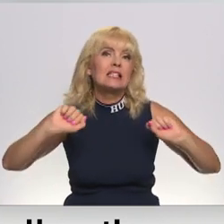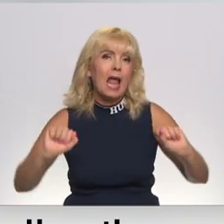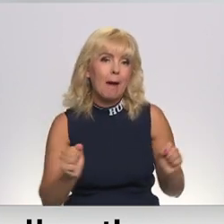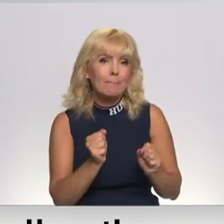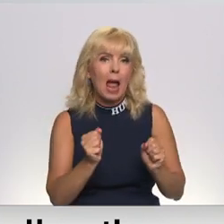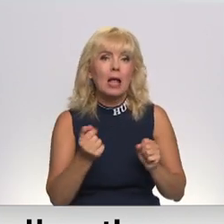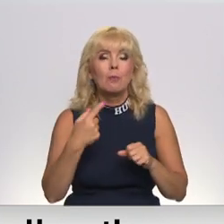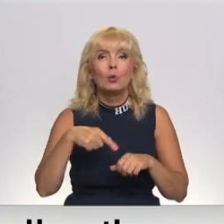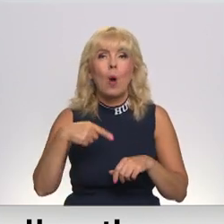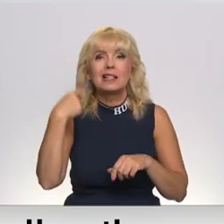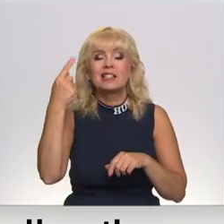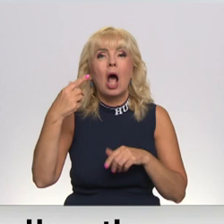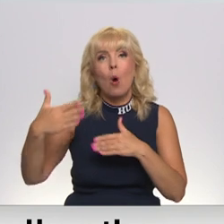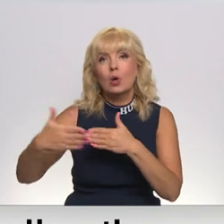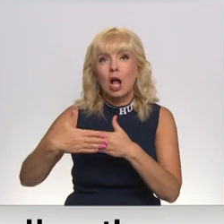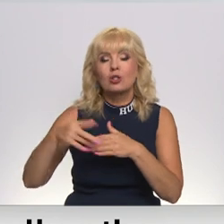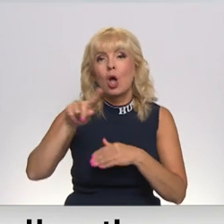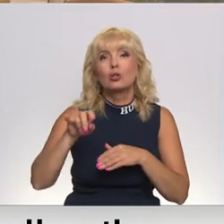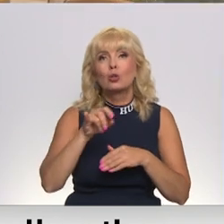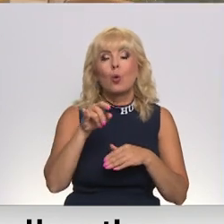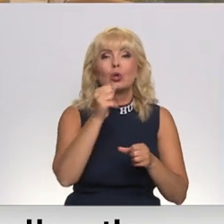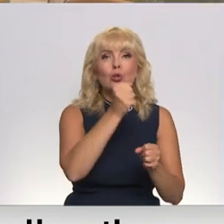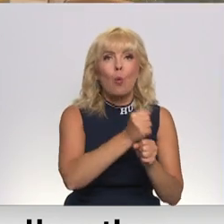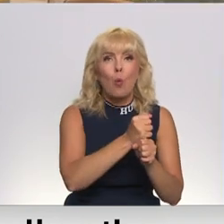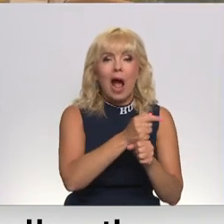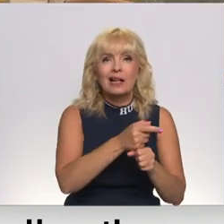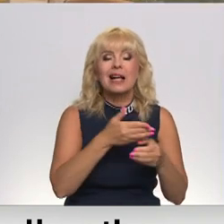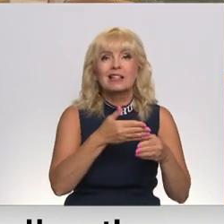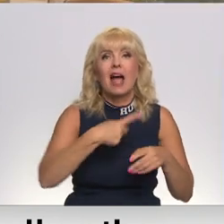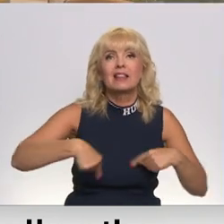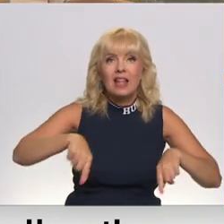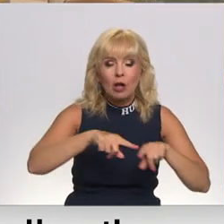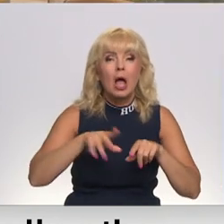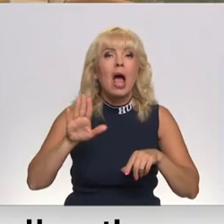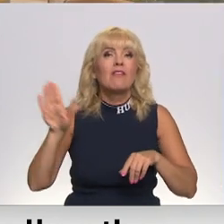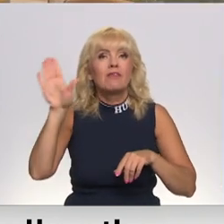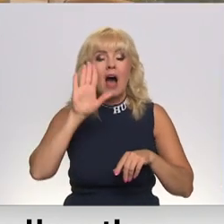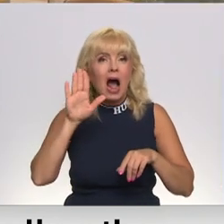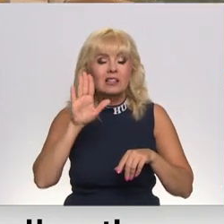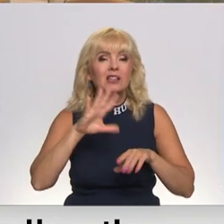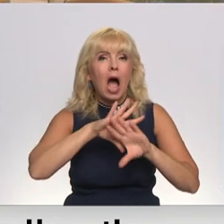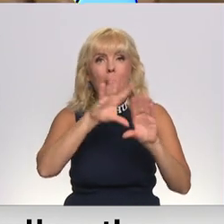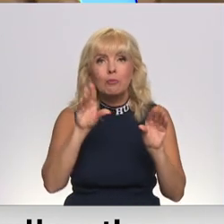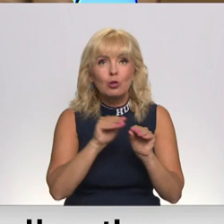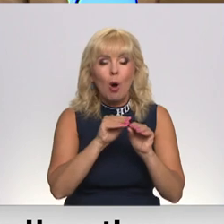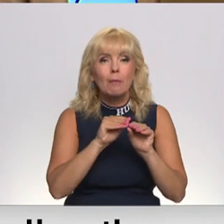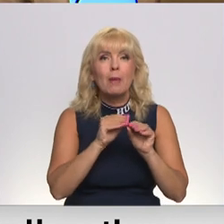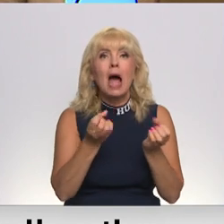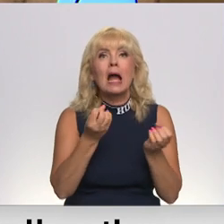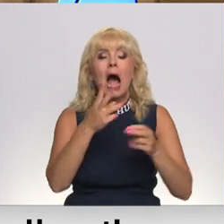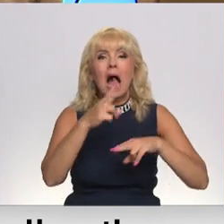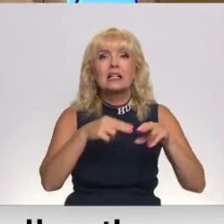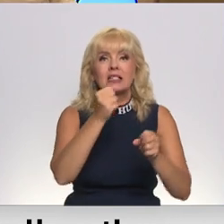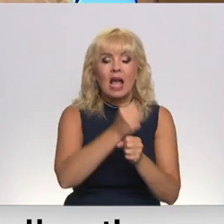Salkras, no Skultas osas teritorijas. Par valsts iesaisti apjomīgajās ašķidrinātās dabas gāzes termināļu būvniecībā